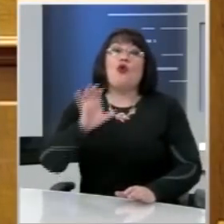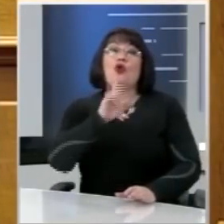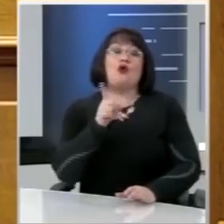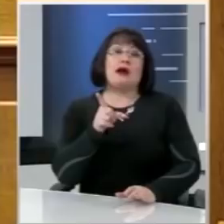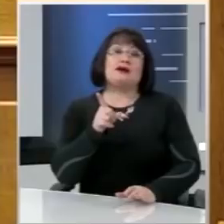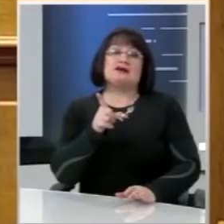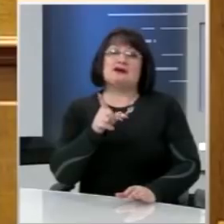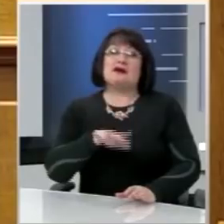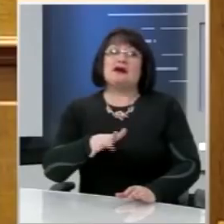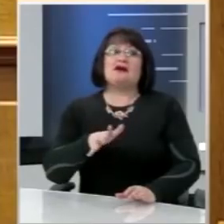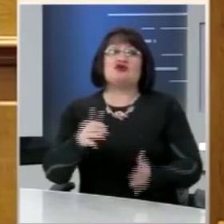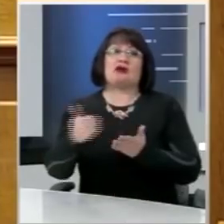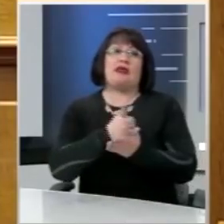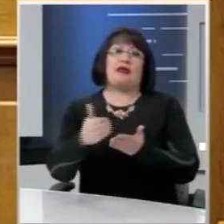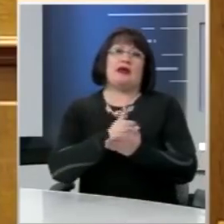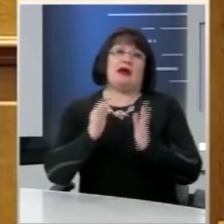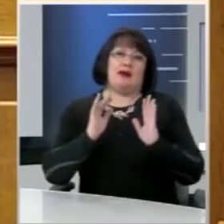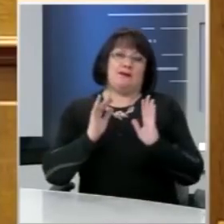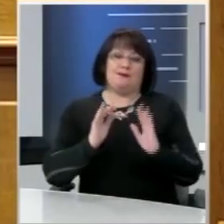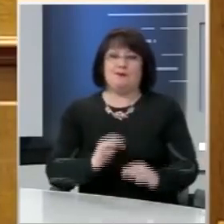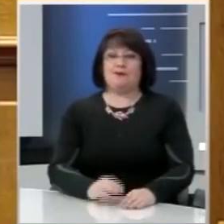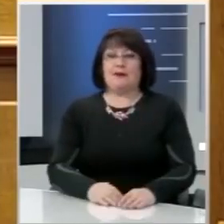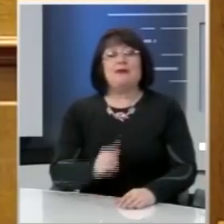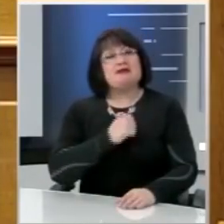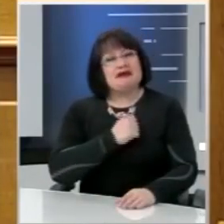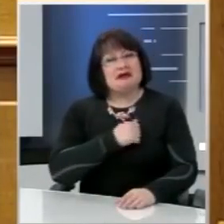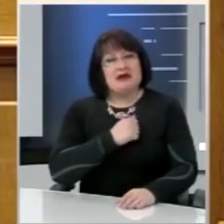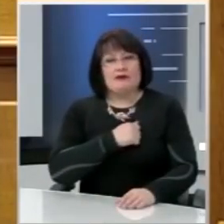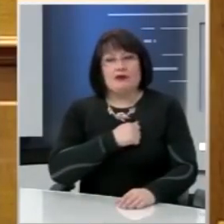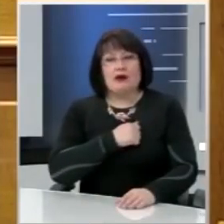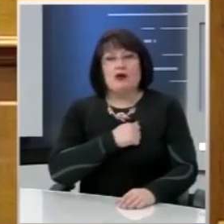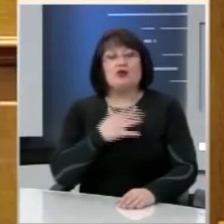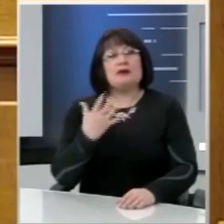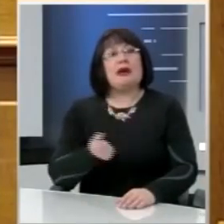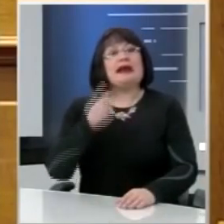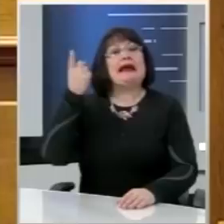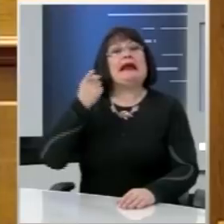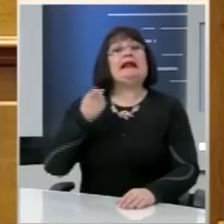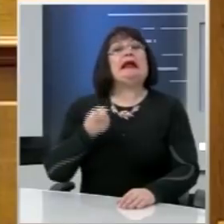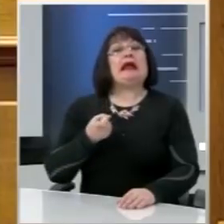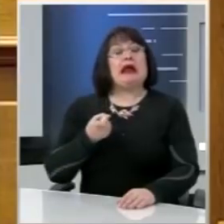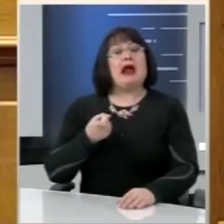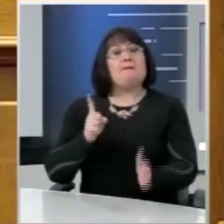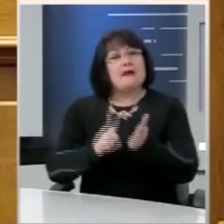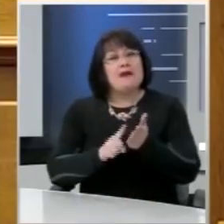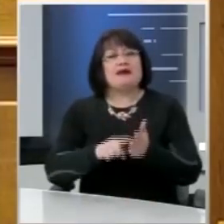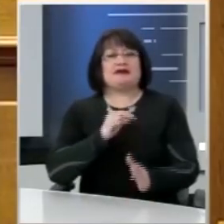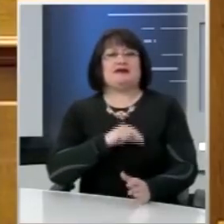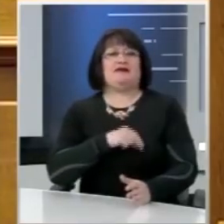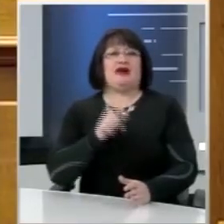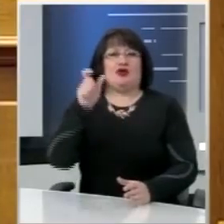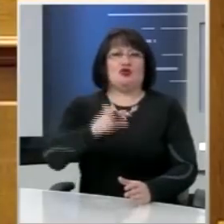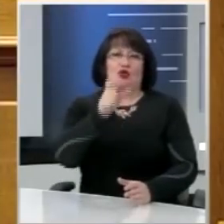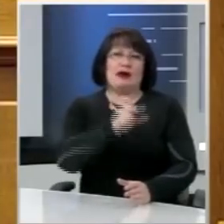ενδεχομένως κάποιες αδικίες. Θεωρούμε ότι η ύπαρξη κριτηρίων είναι προς το συμφέρον και των